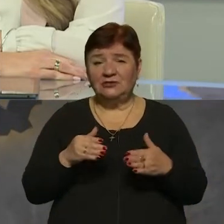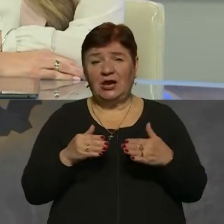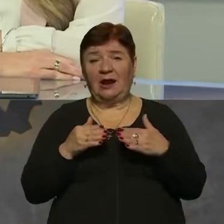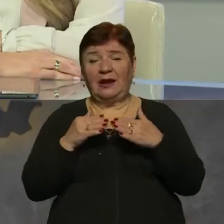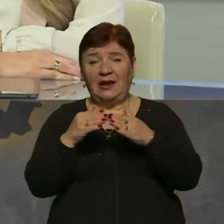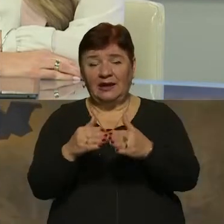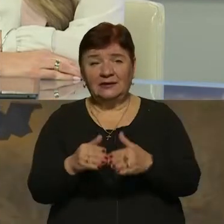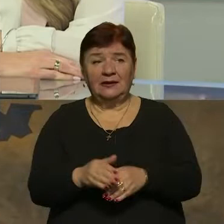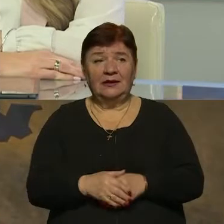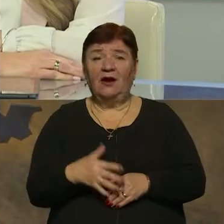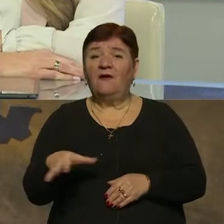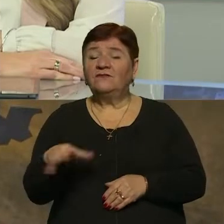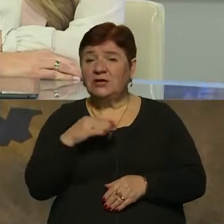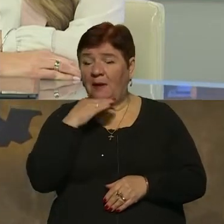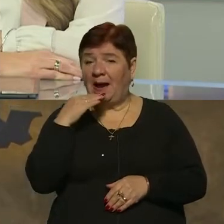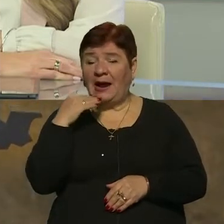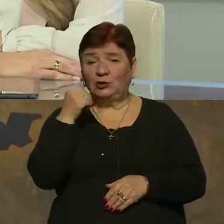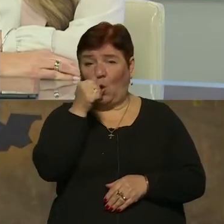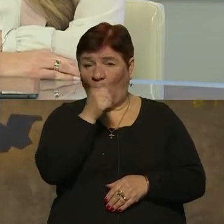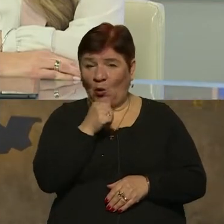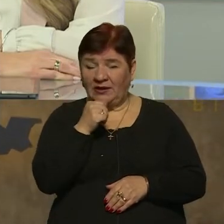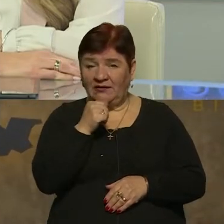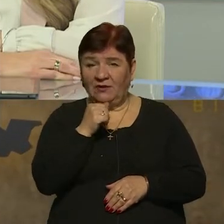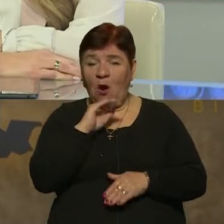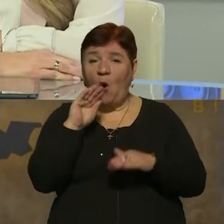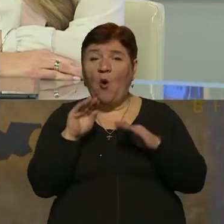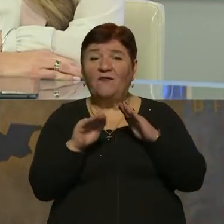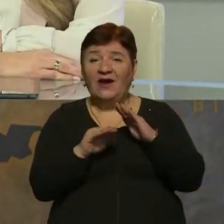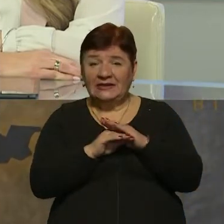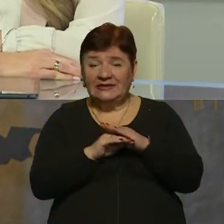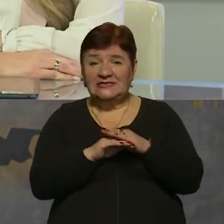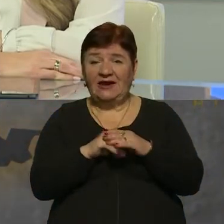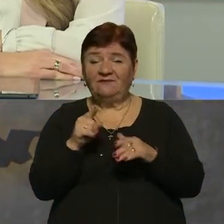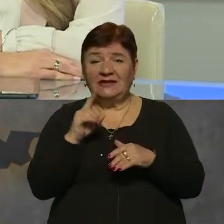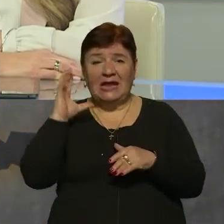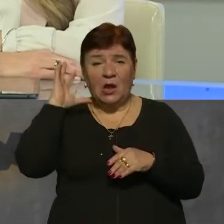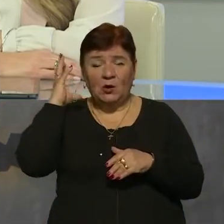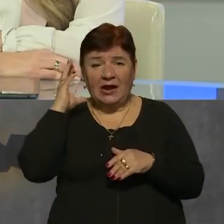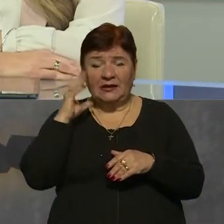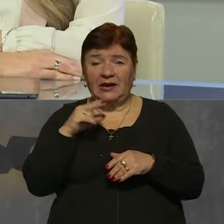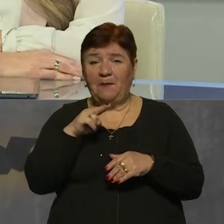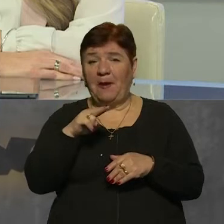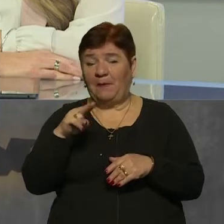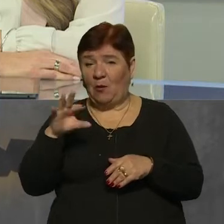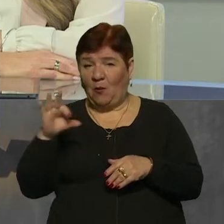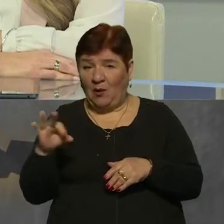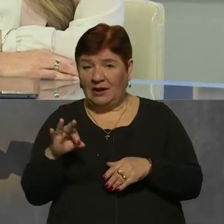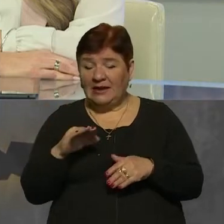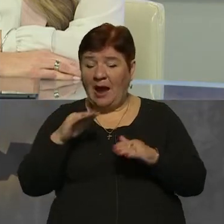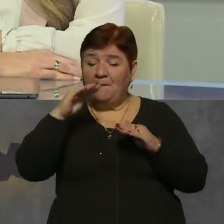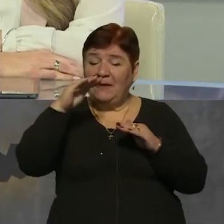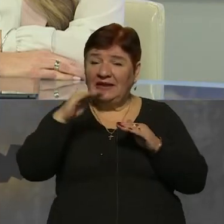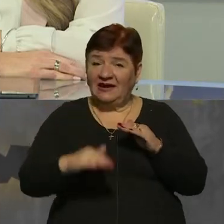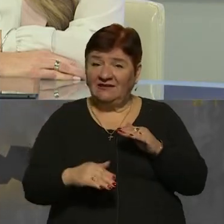вже багато років ховатися від локаторів і протиповітряної оборони на малих